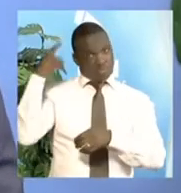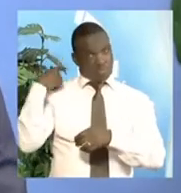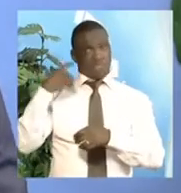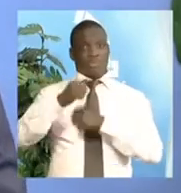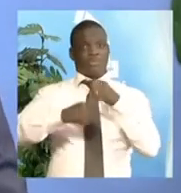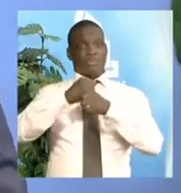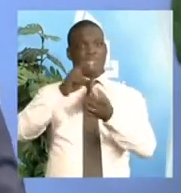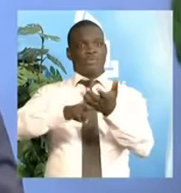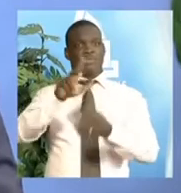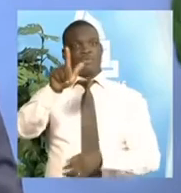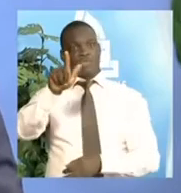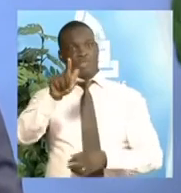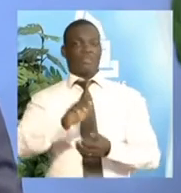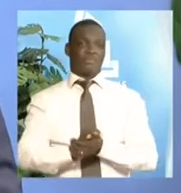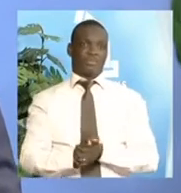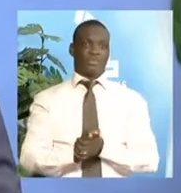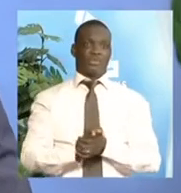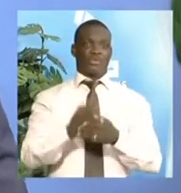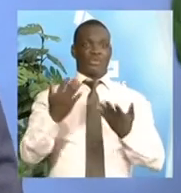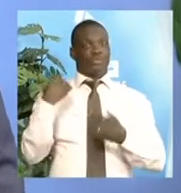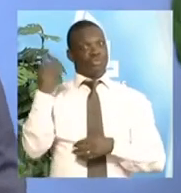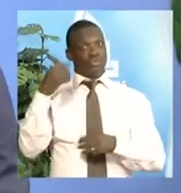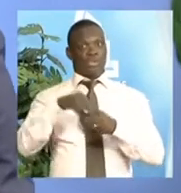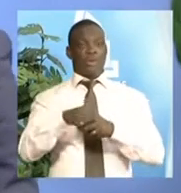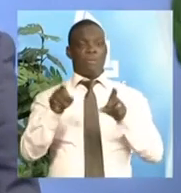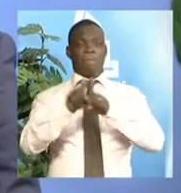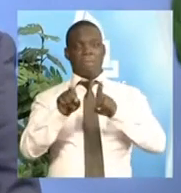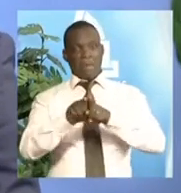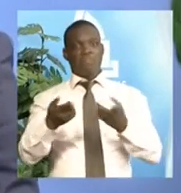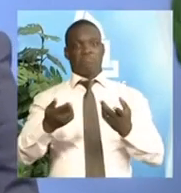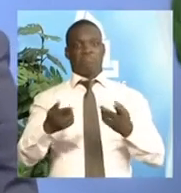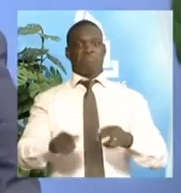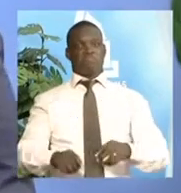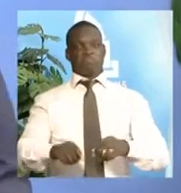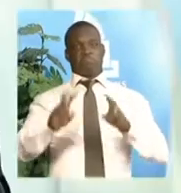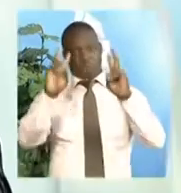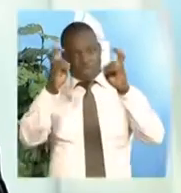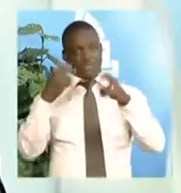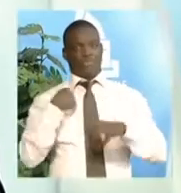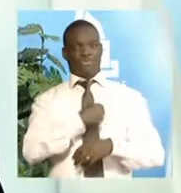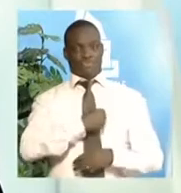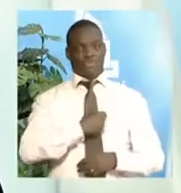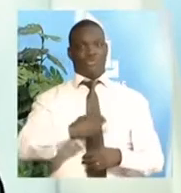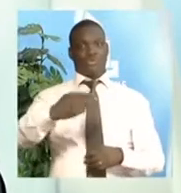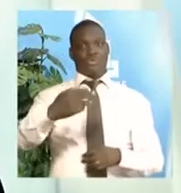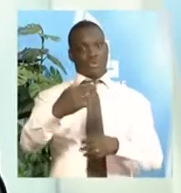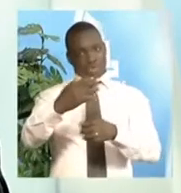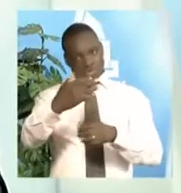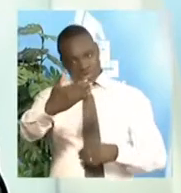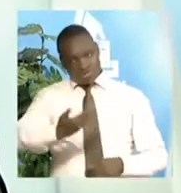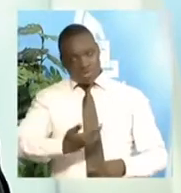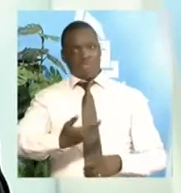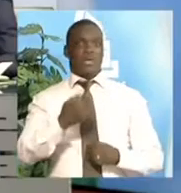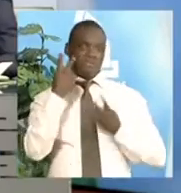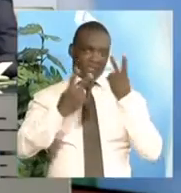Alors, toujours dans ce même cadre, nous venons de recevoir la visite du président de la Commission électorale et indépendante,